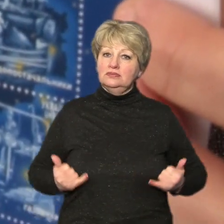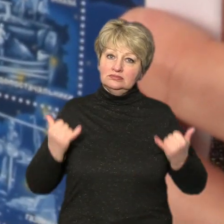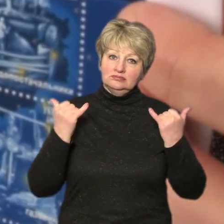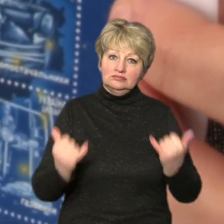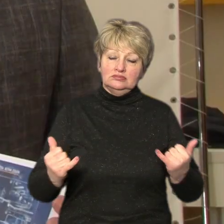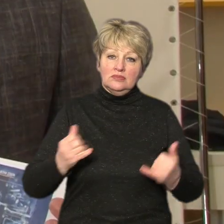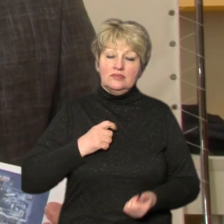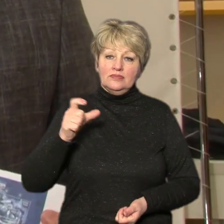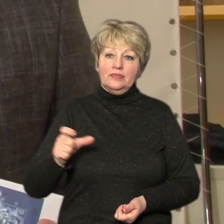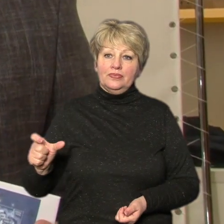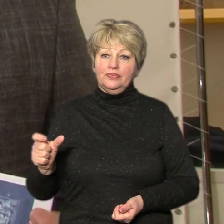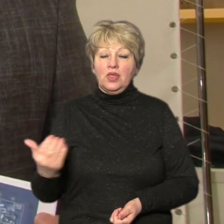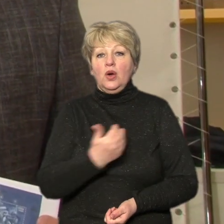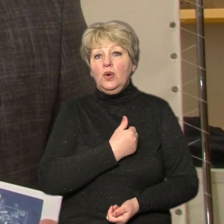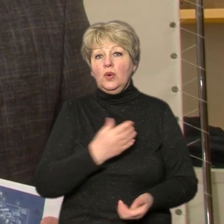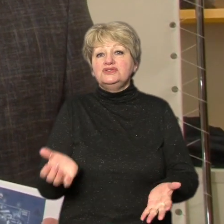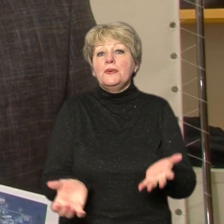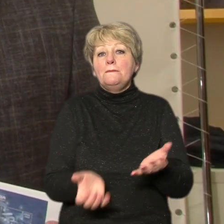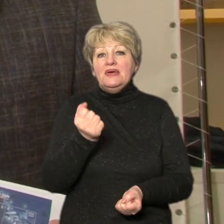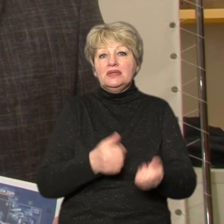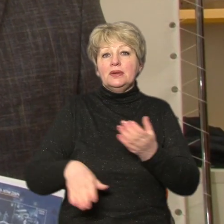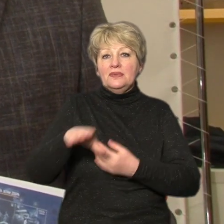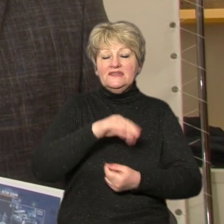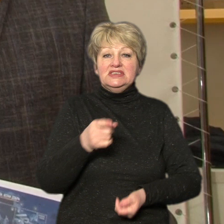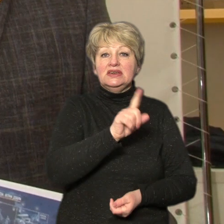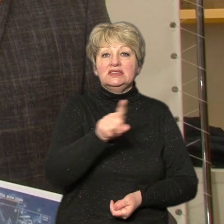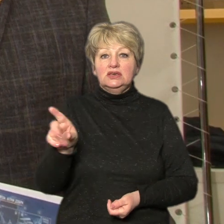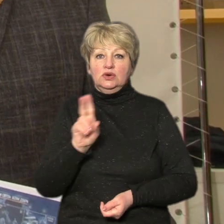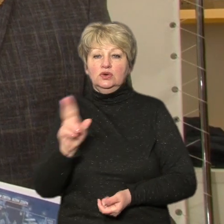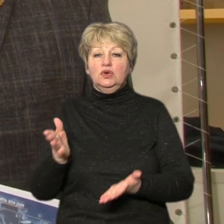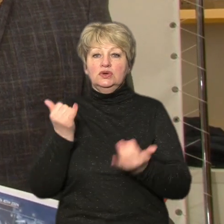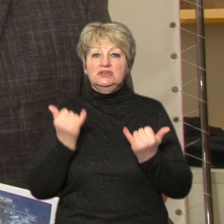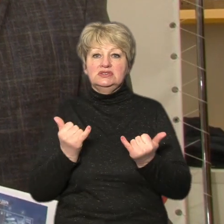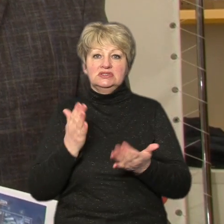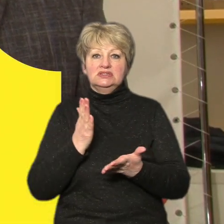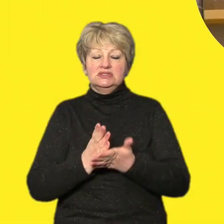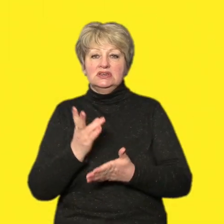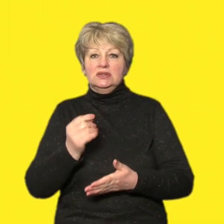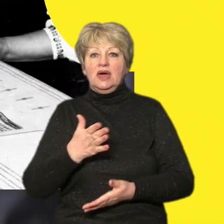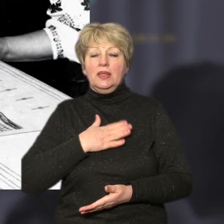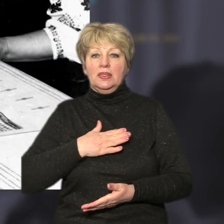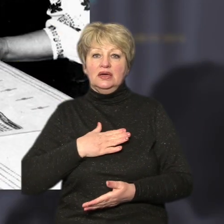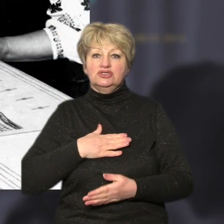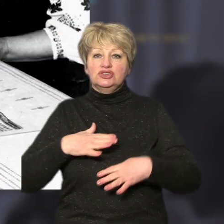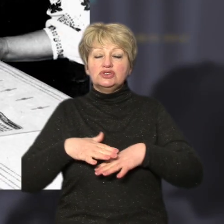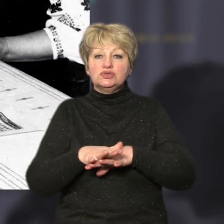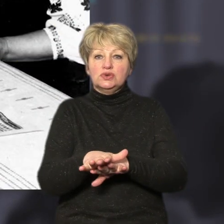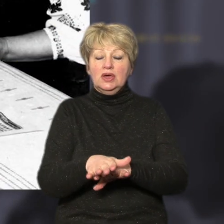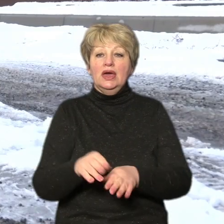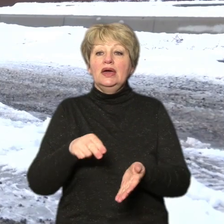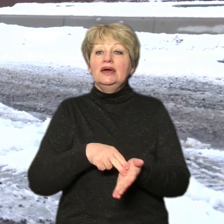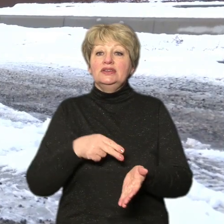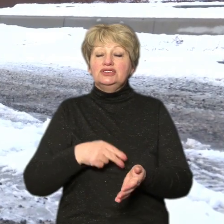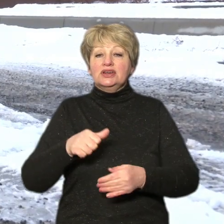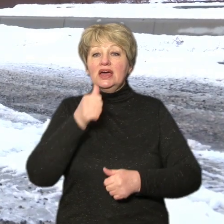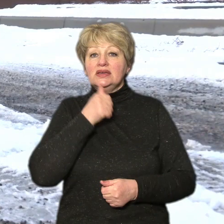інфраструктури. Хочемо таким чином підтримати всіх тих, хто стоїть на варті нашої критичної інфраструктури. Черкаські послакі в назвах